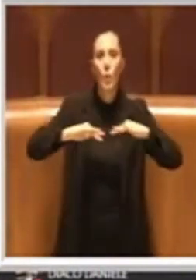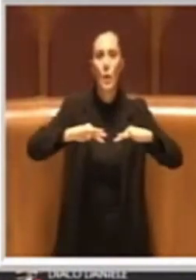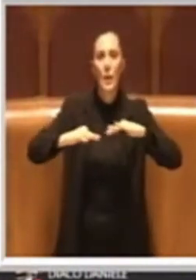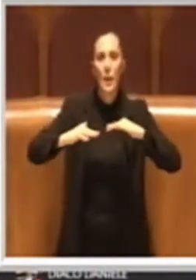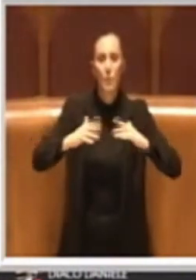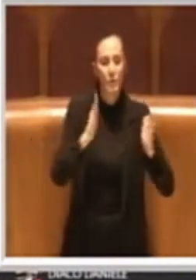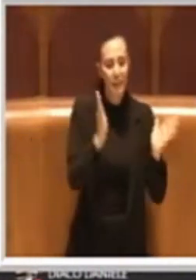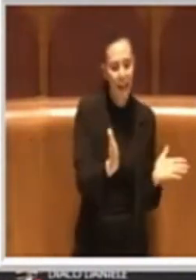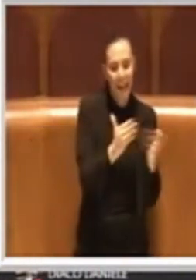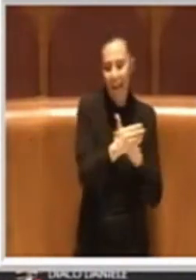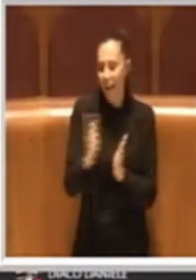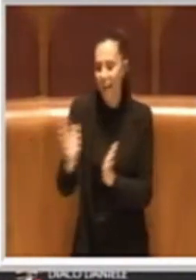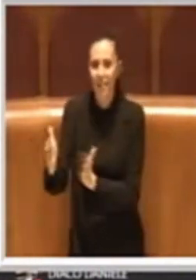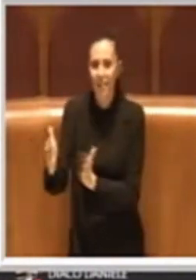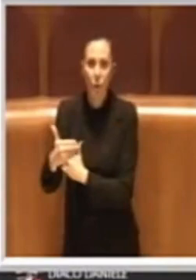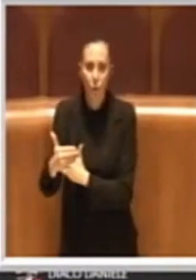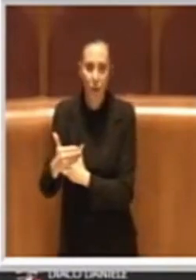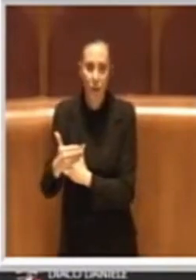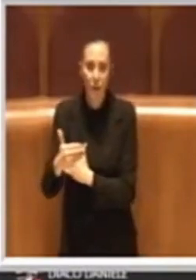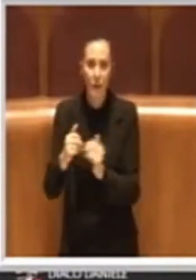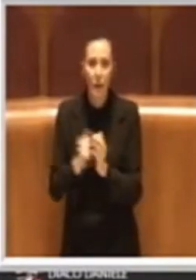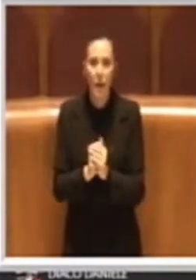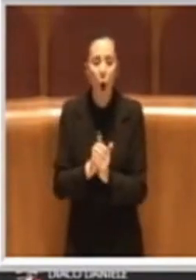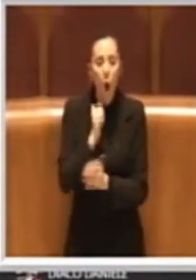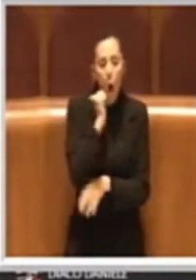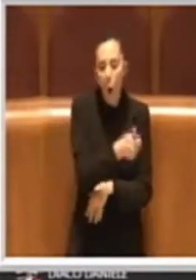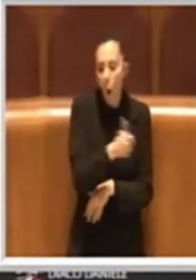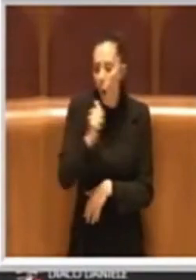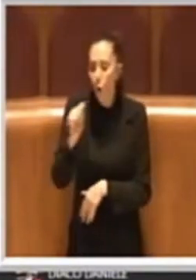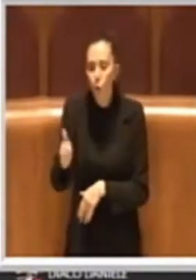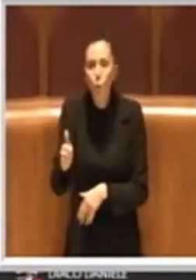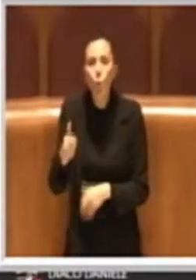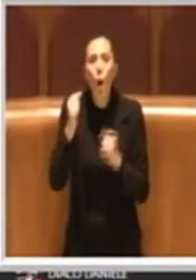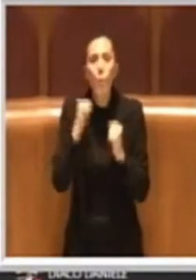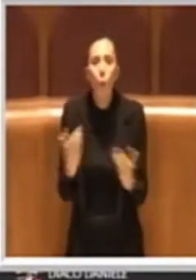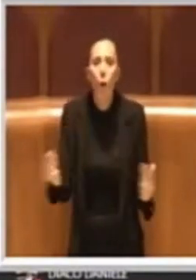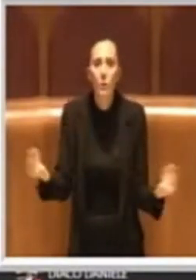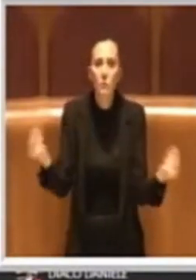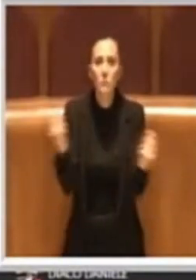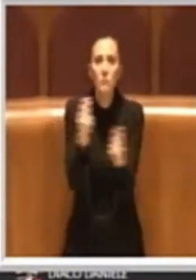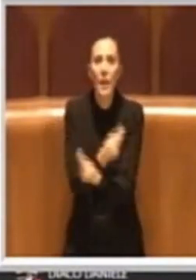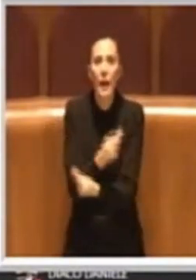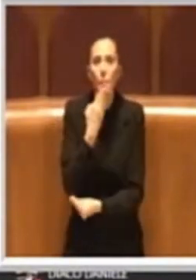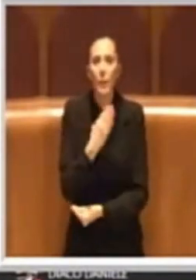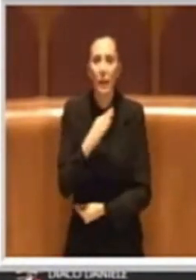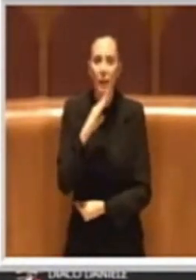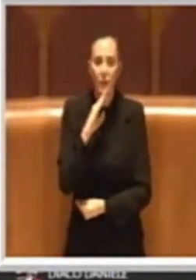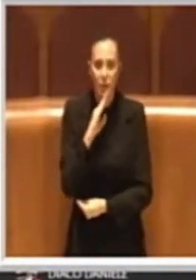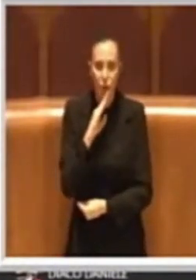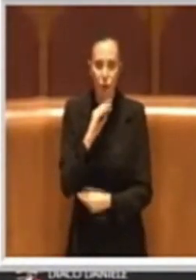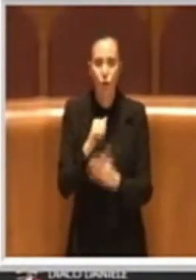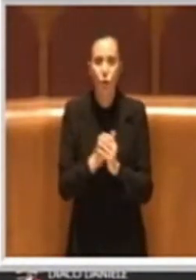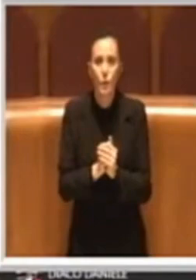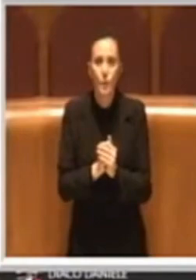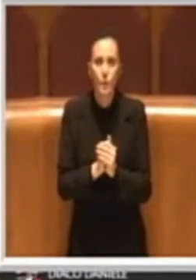non comprendere che ognuna può portare beneficio all'altra. Si deve trovare quello che era prima